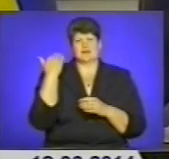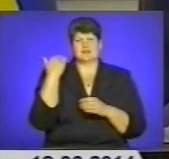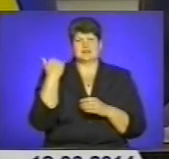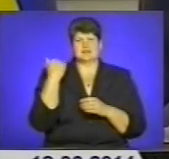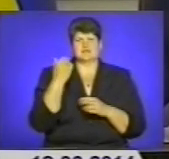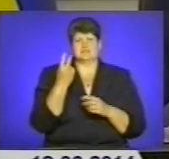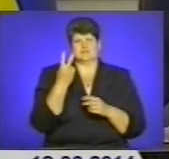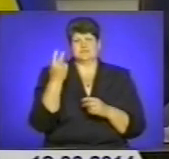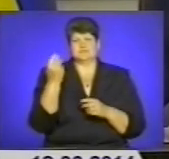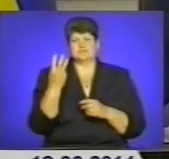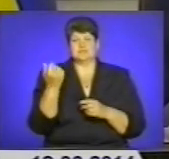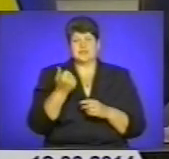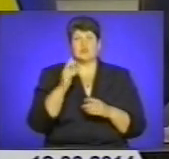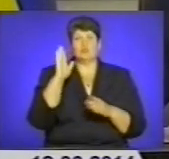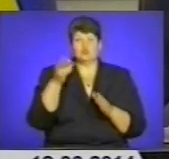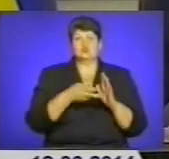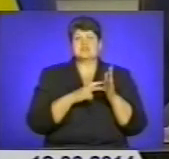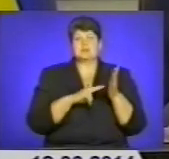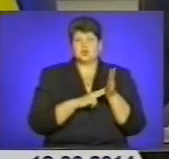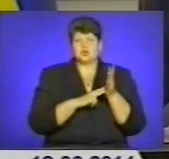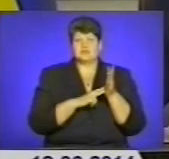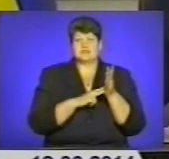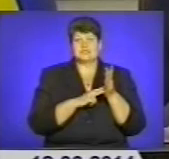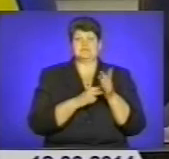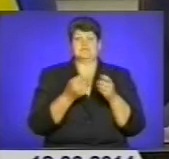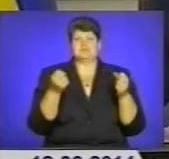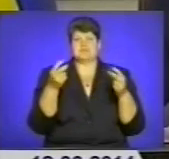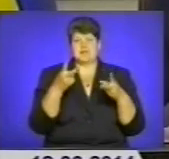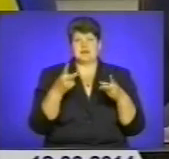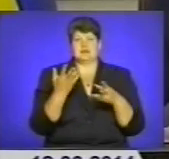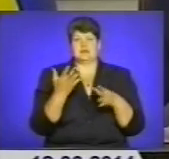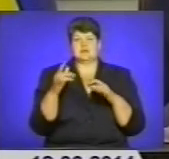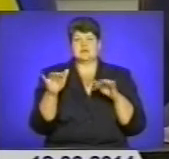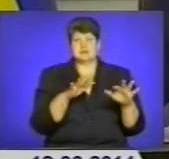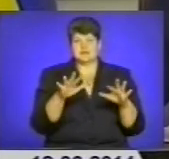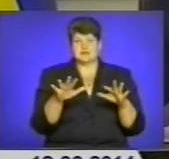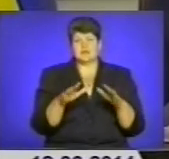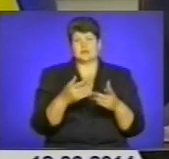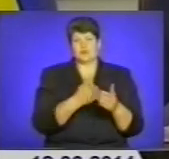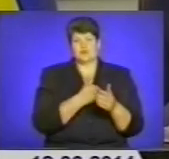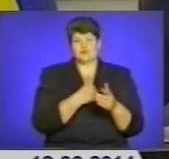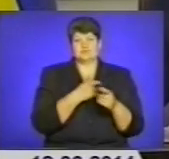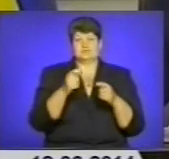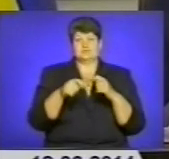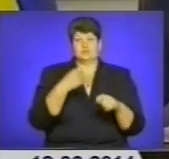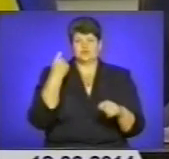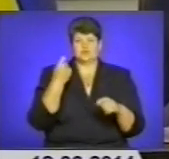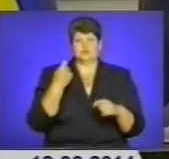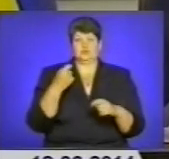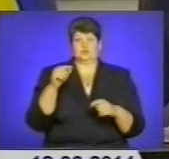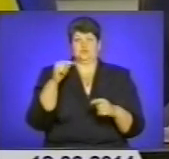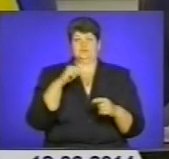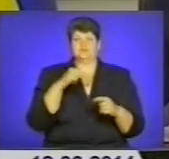що будуть сплановані диверсії, мета яких підірвати репутацію України як